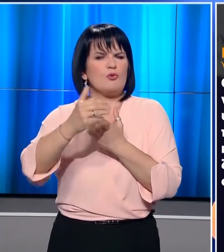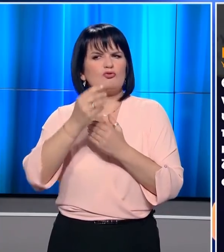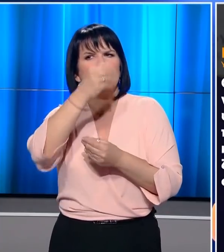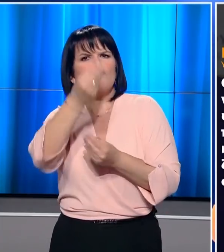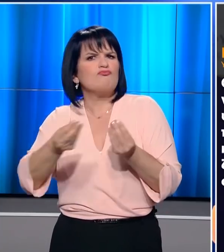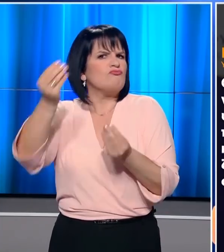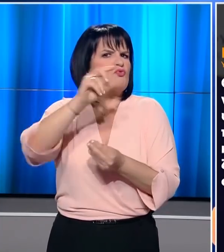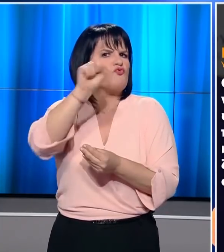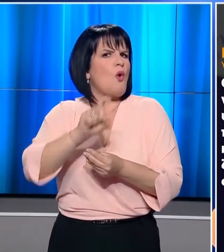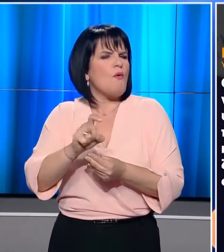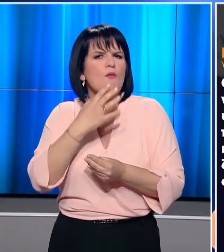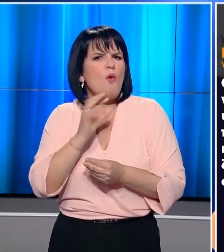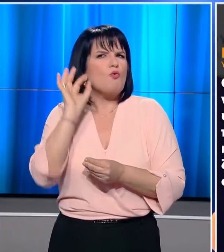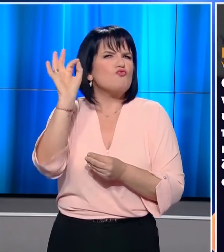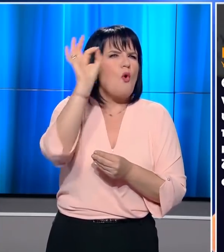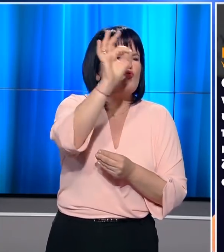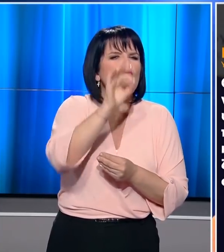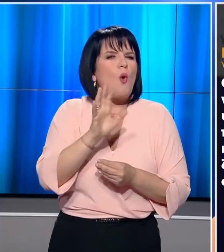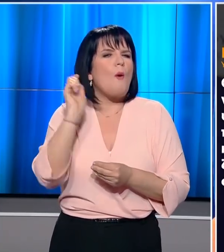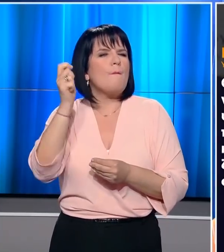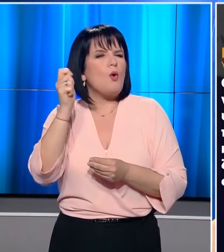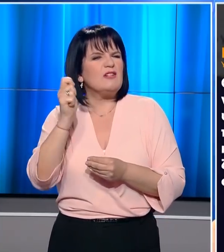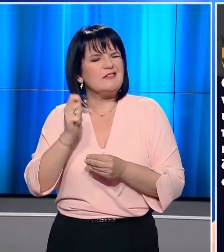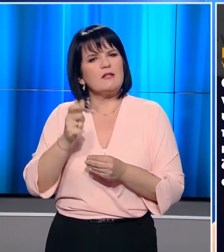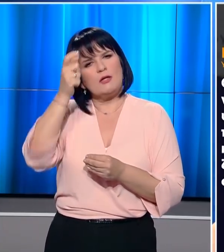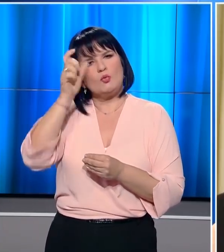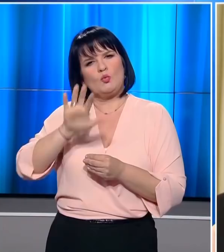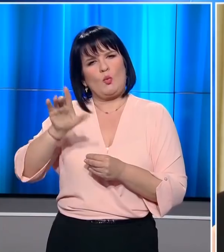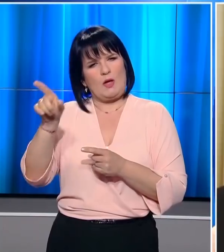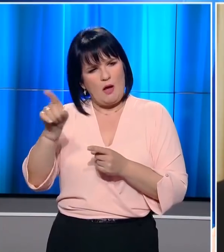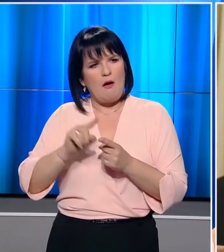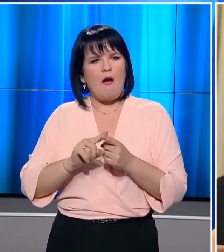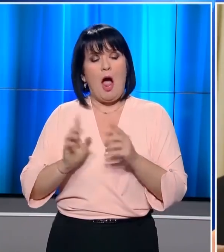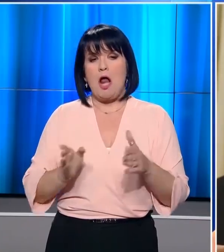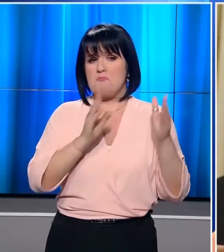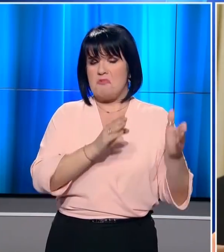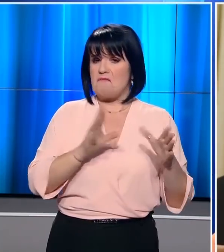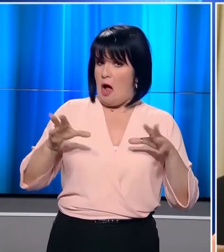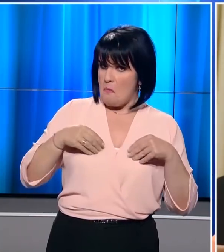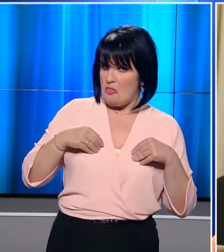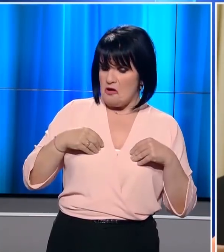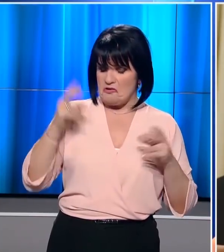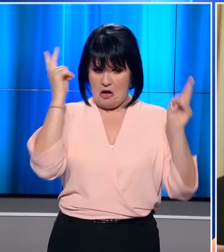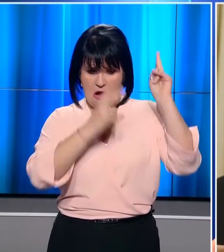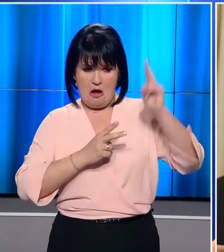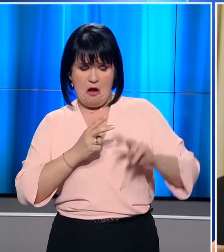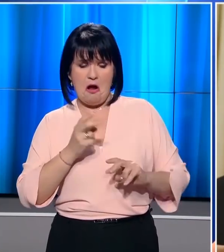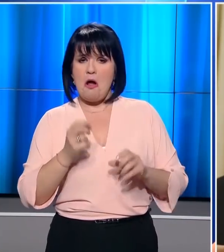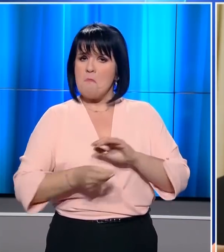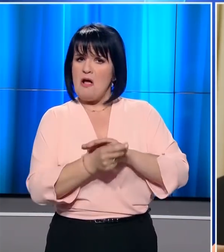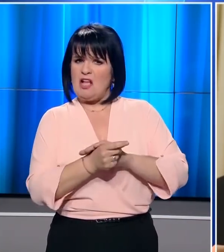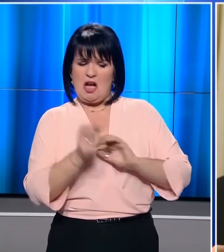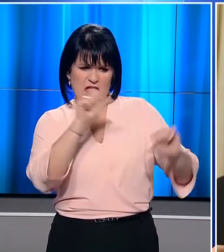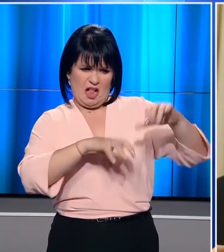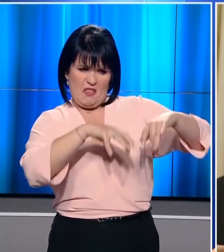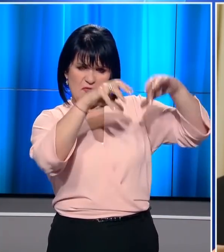καλύτερη ζωή για να επιτευχθούν πολιτικοί στόχοι της εξανατολών γείτονος. Κύριε Δένδια, θεωρείτε ότι είναι αποδεκτό να ρίχνετε δακρυγόνα σε αθώους μετανάστες.